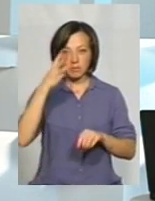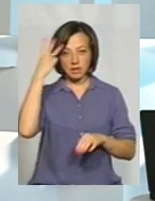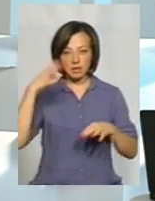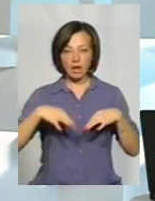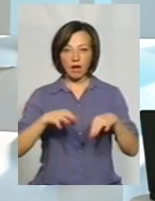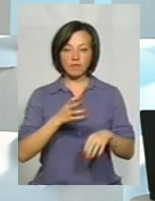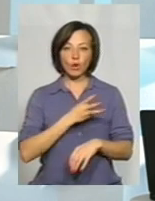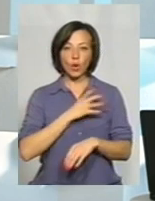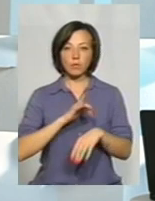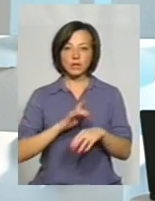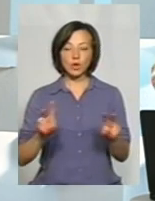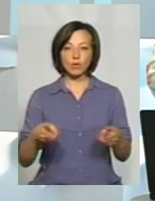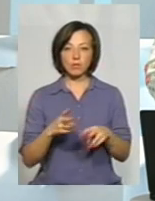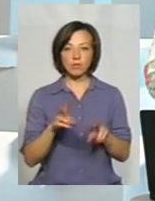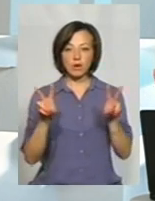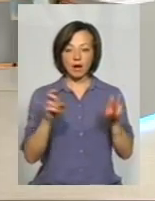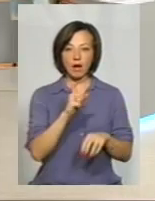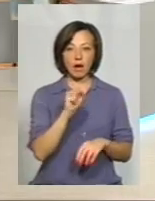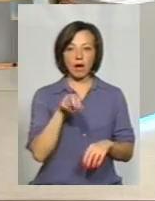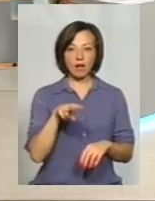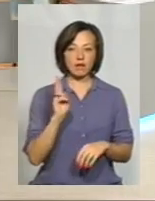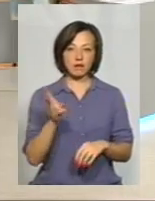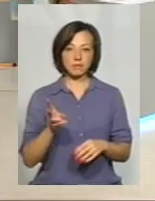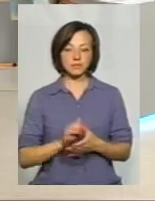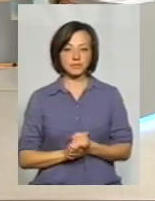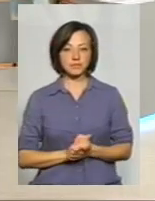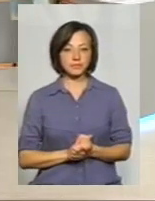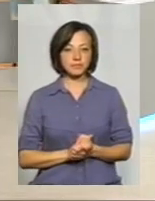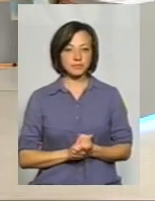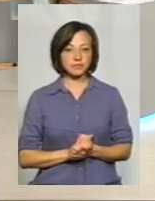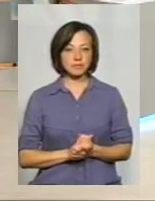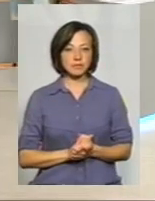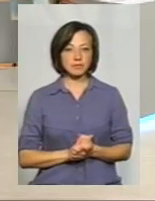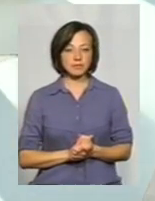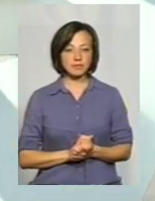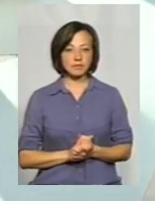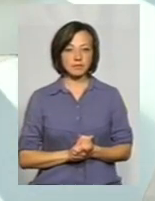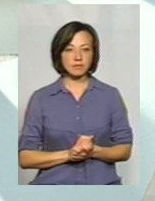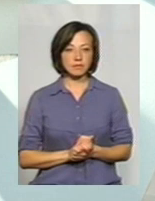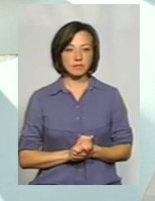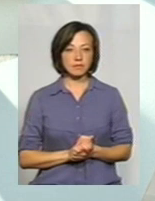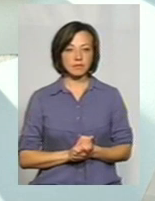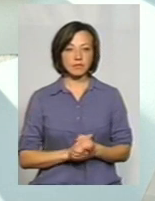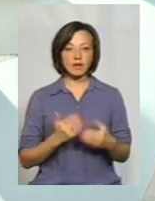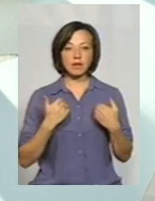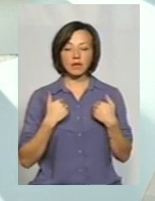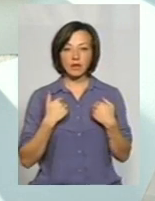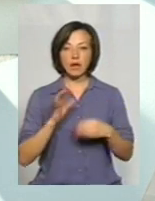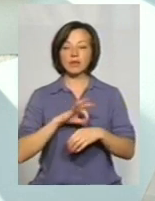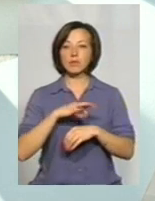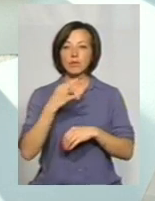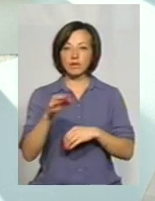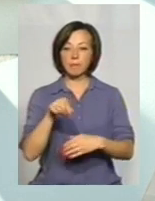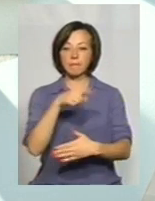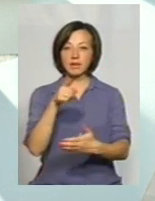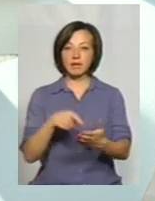автолюбительський клуб» або «Халк» Анна Заступ. Прошу вас. Дякую. Одне з таких наболівших запитань, скажімо так.